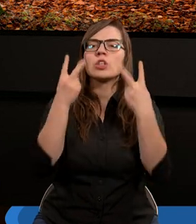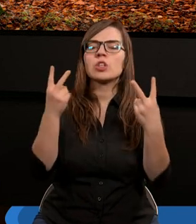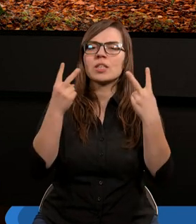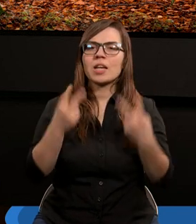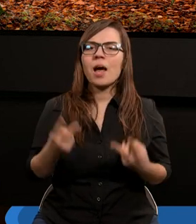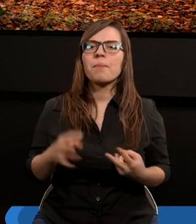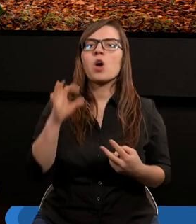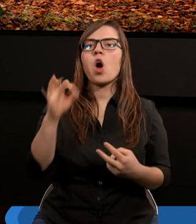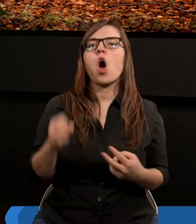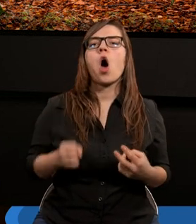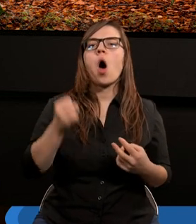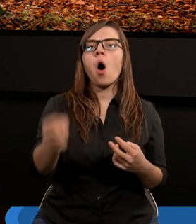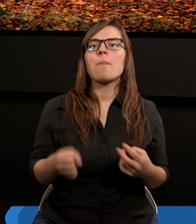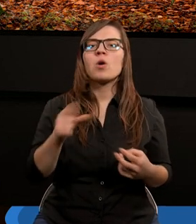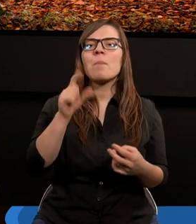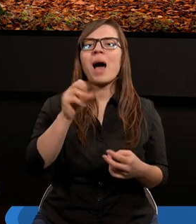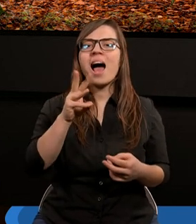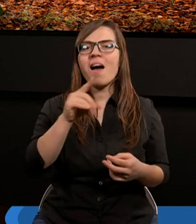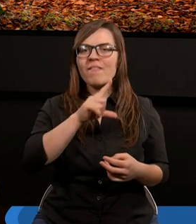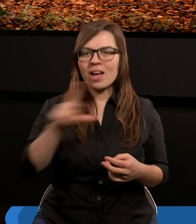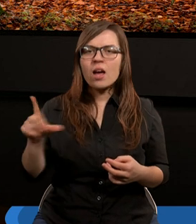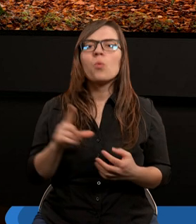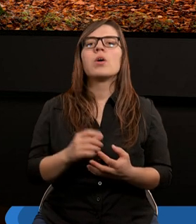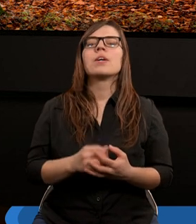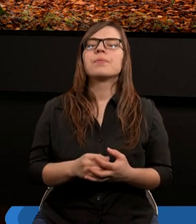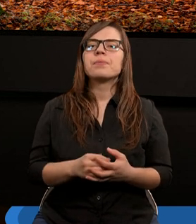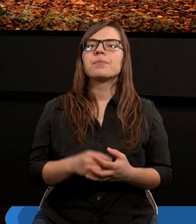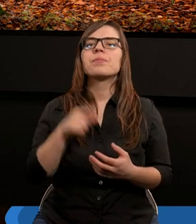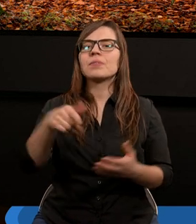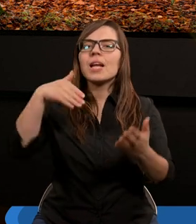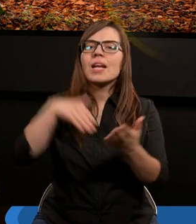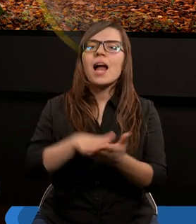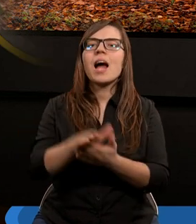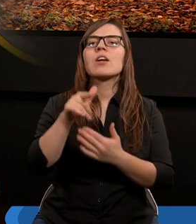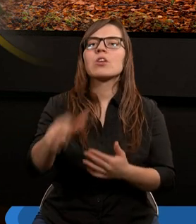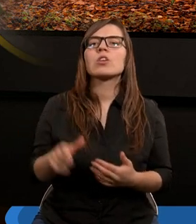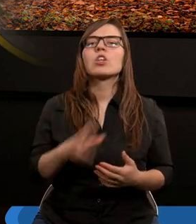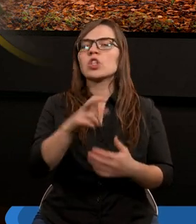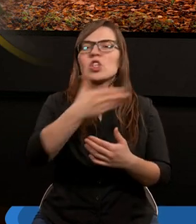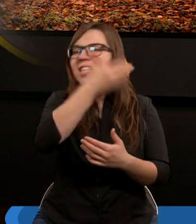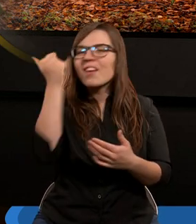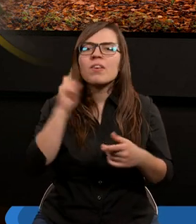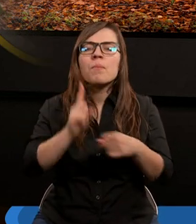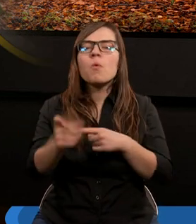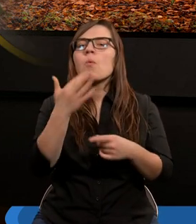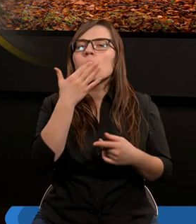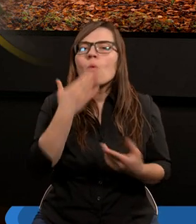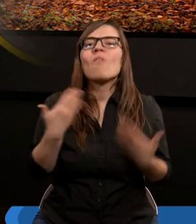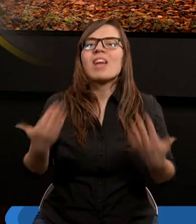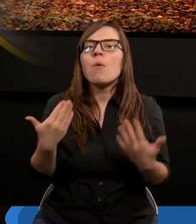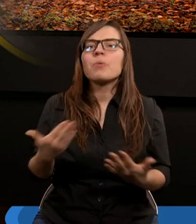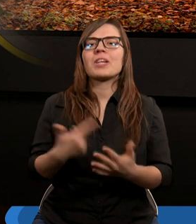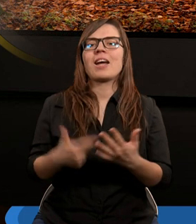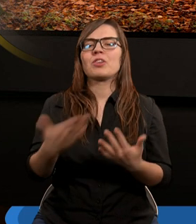czytamy o apostole Pawle. Zaczyna się to, czy nie wiecie bracia? Mówię